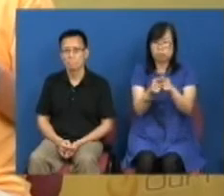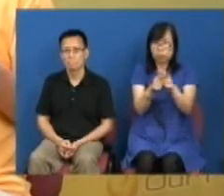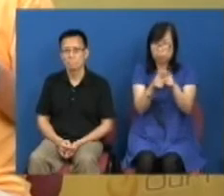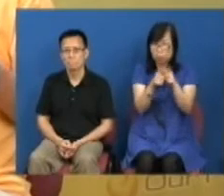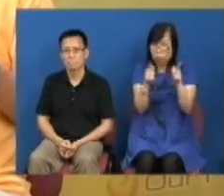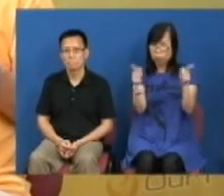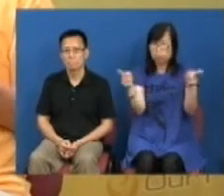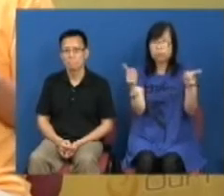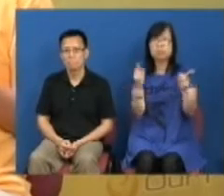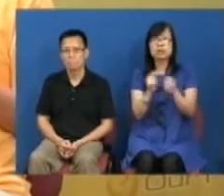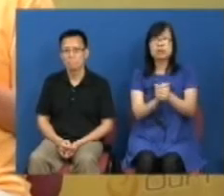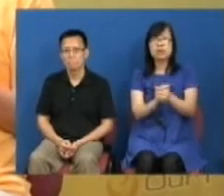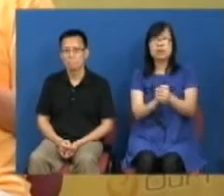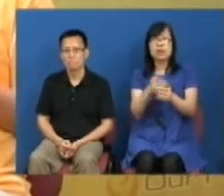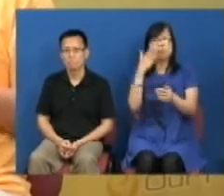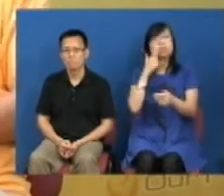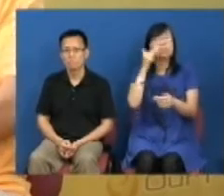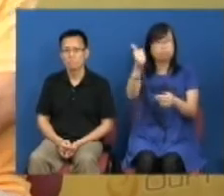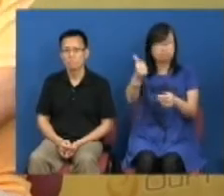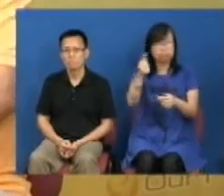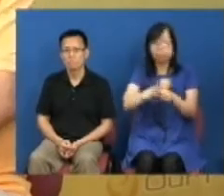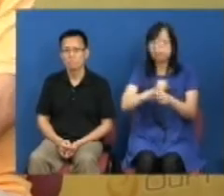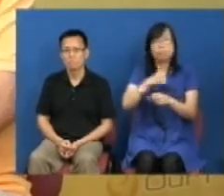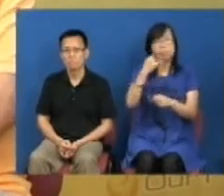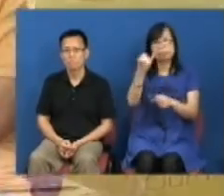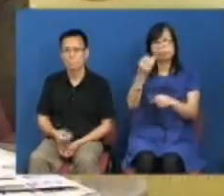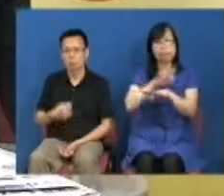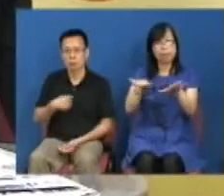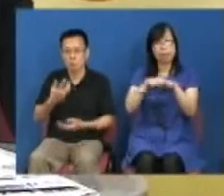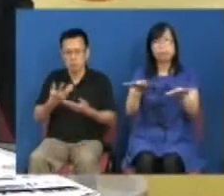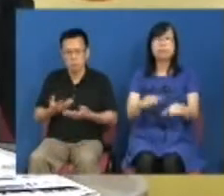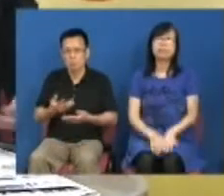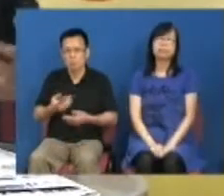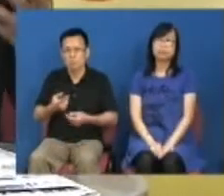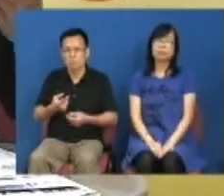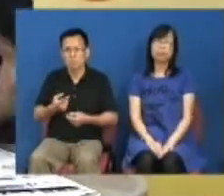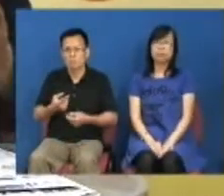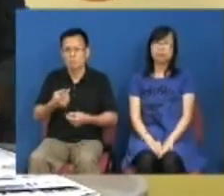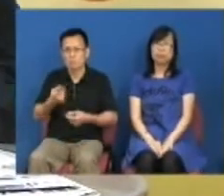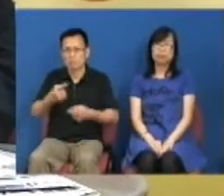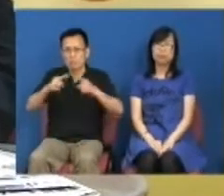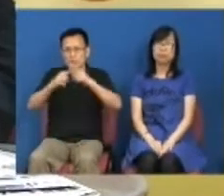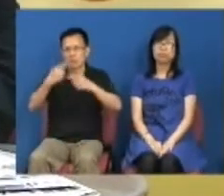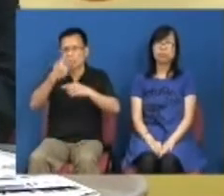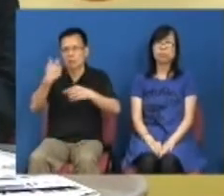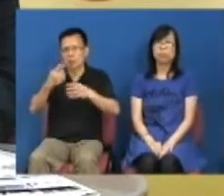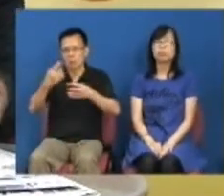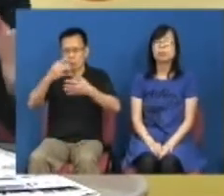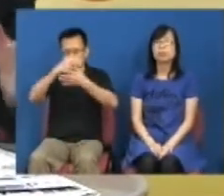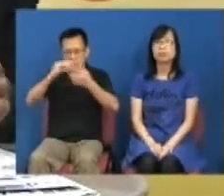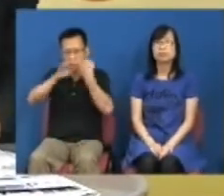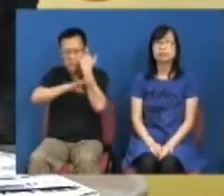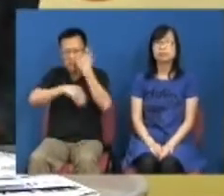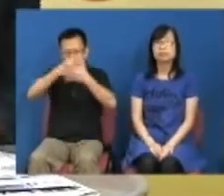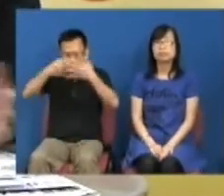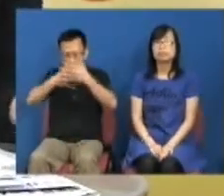的人民福祉的问题是处理得不好的我们到现在没有人口政策已经失败了如果一个